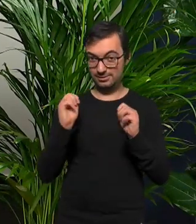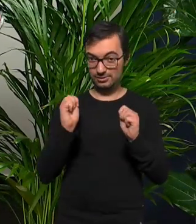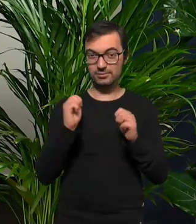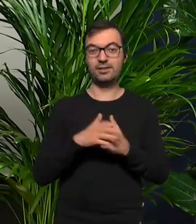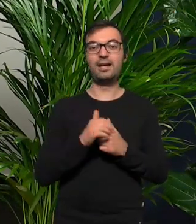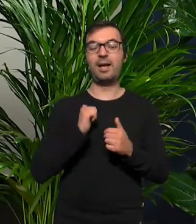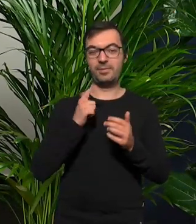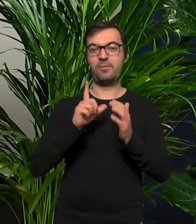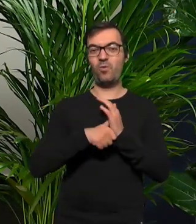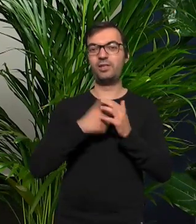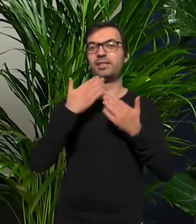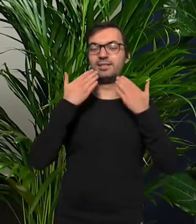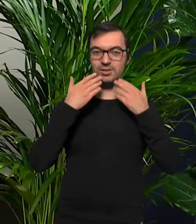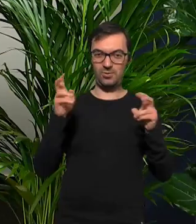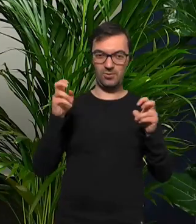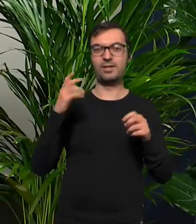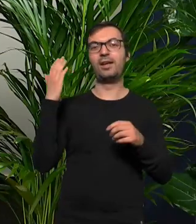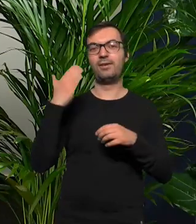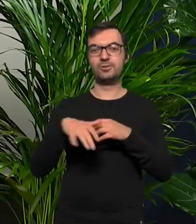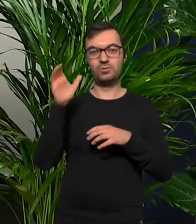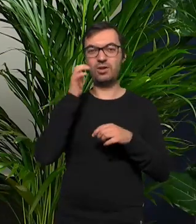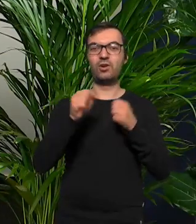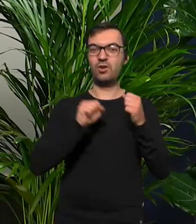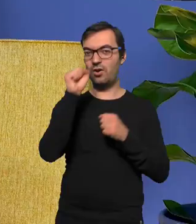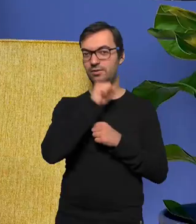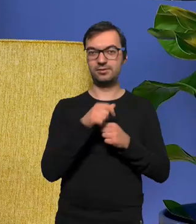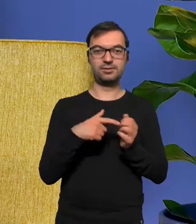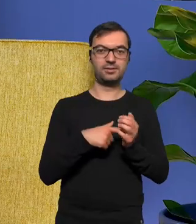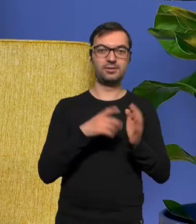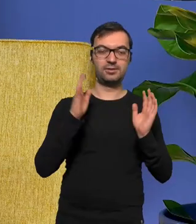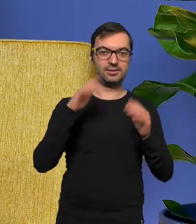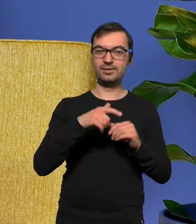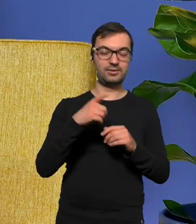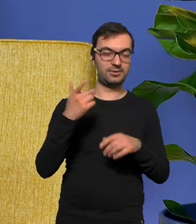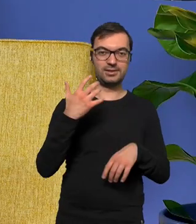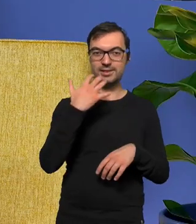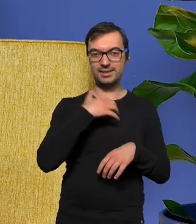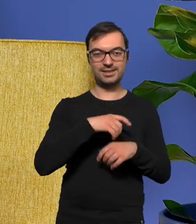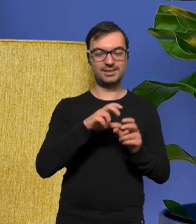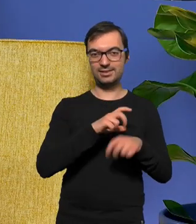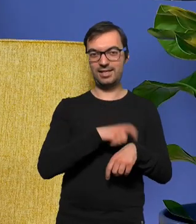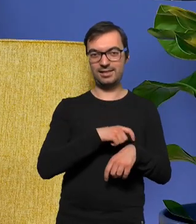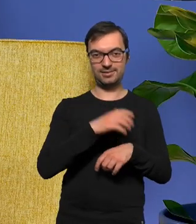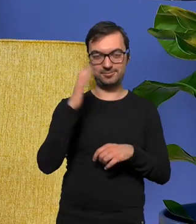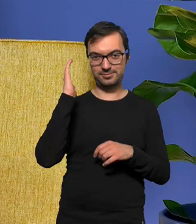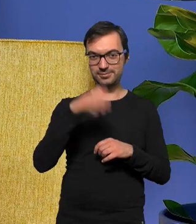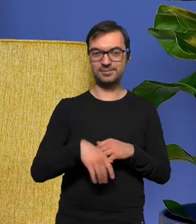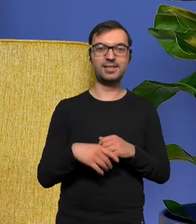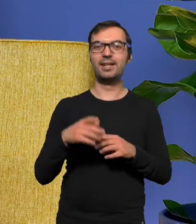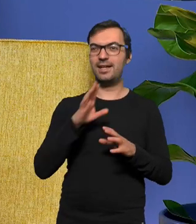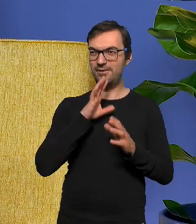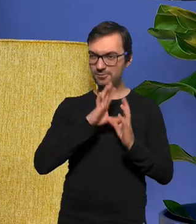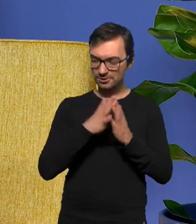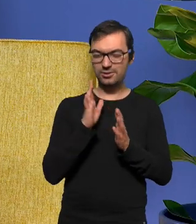płyty dziękuję w tej formule słuchali gratuluję wam ale to zażre sceny o matko wydaje mi się że wszystko będzie